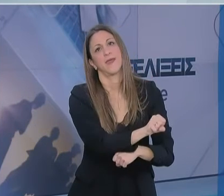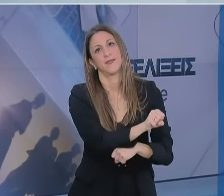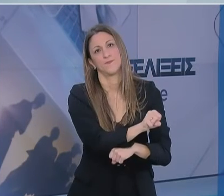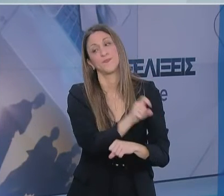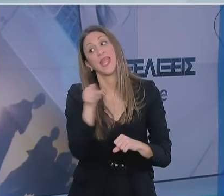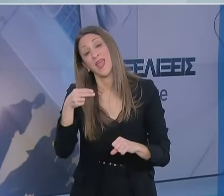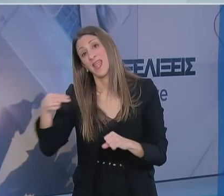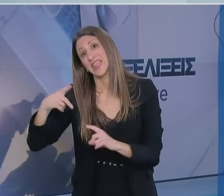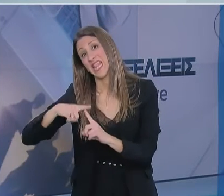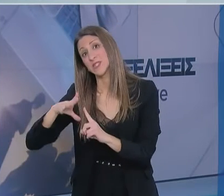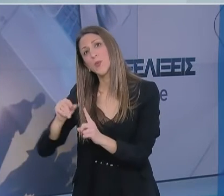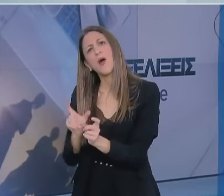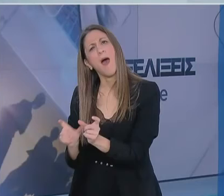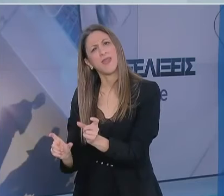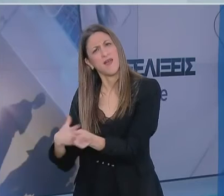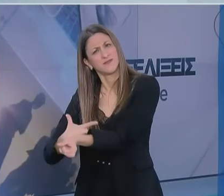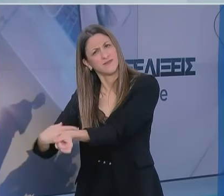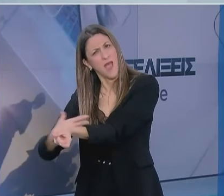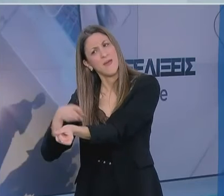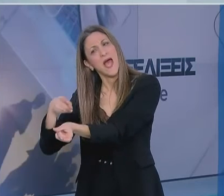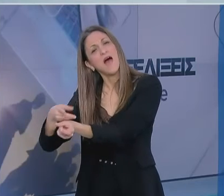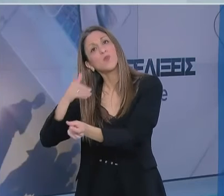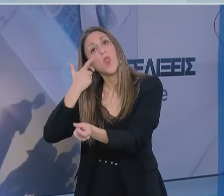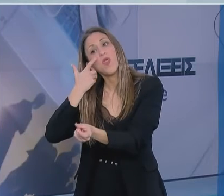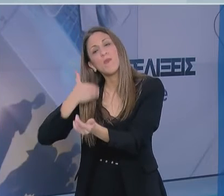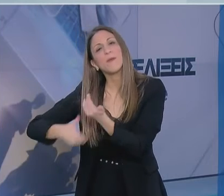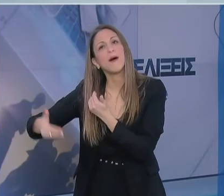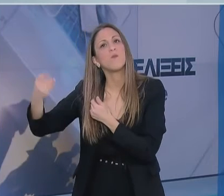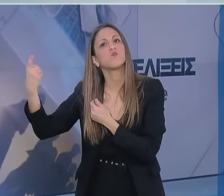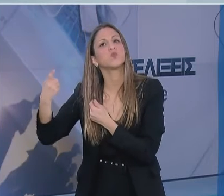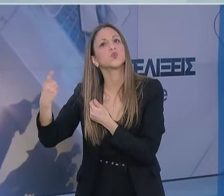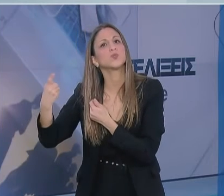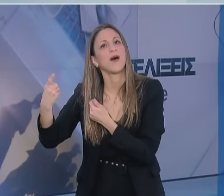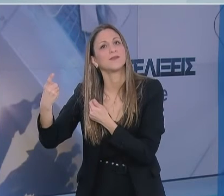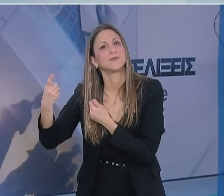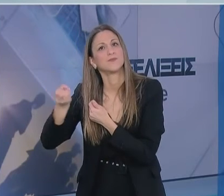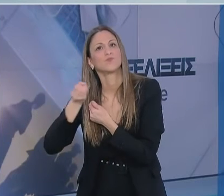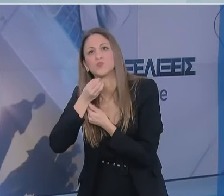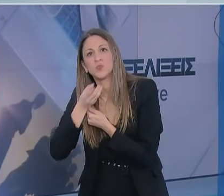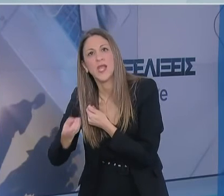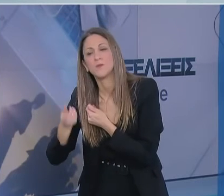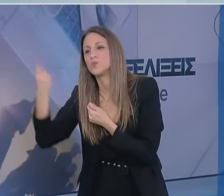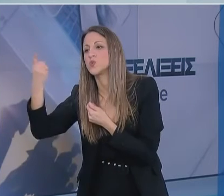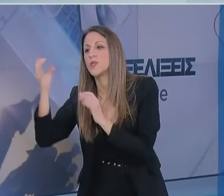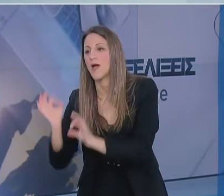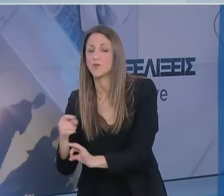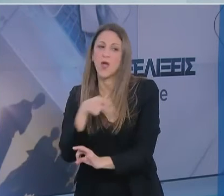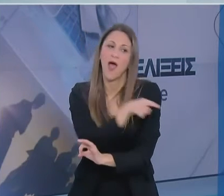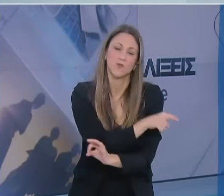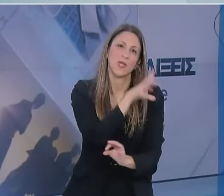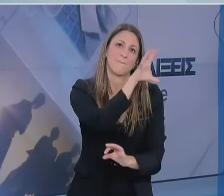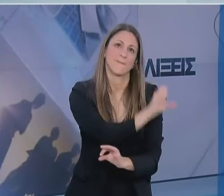χρησιμοποιηθούν περισσότερο επιδημιολογικά για την καταγραφή και στην επόμενη φάση της πανδημίας.